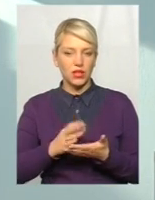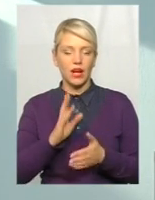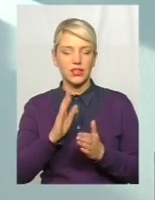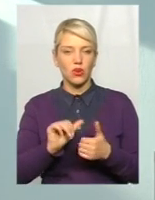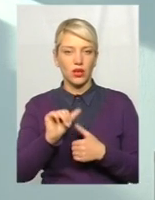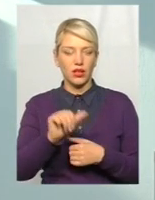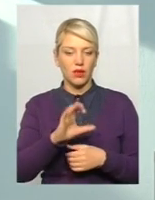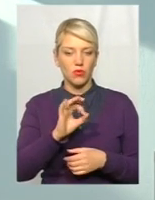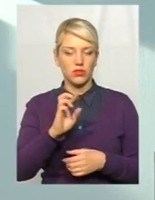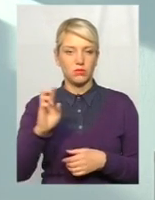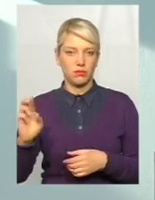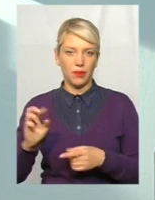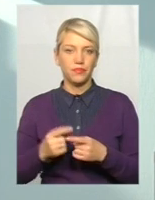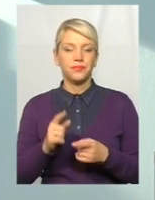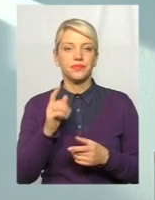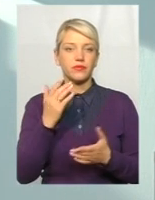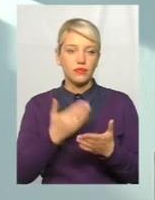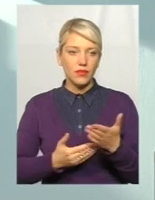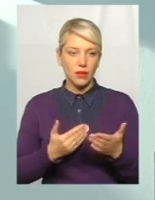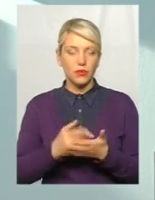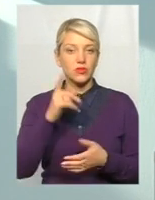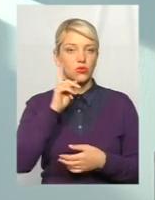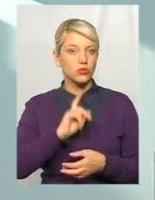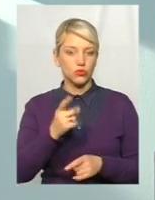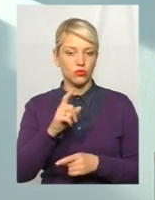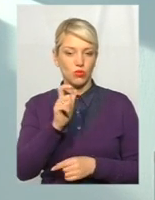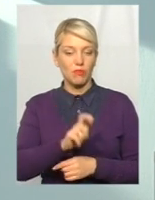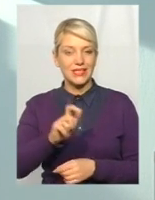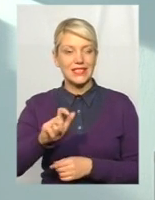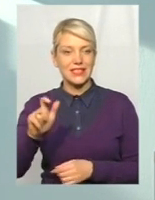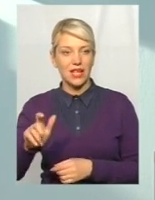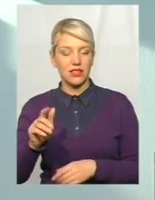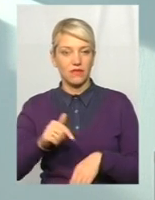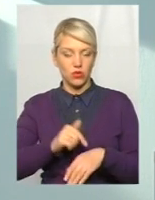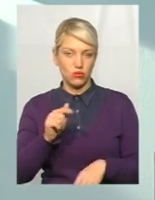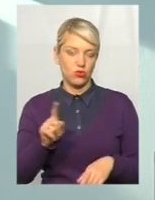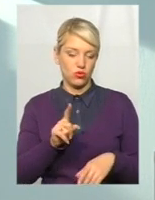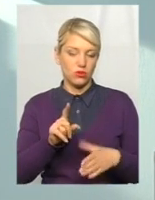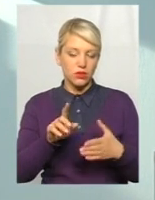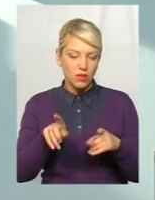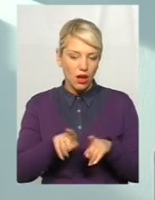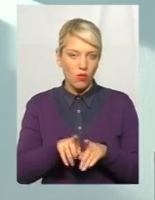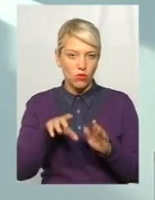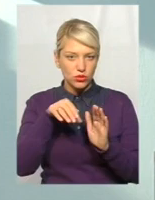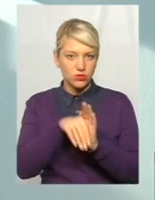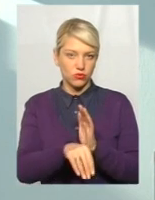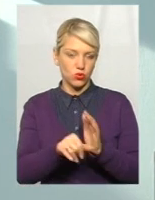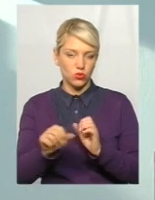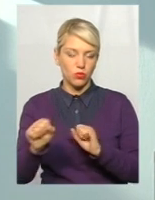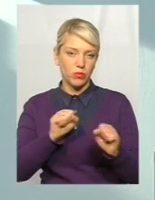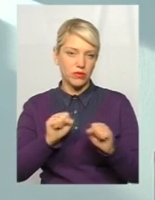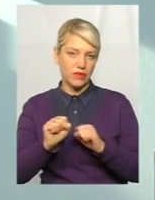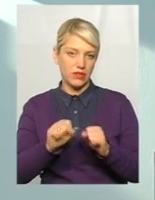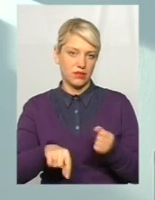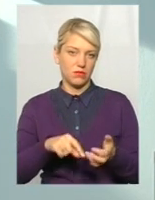Це дуже зручно в тому плані, що містяни, вони відчувають, що вони також в процесі, вони також управляють містом, вони також